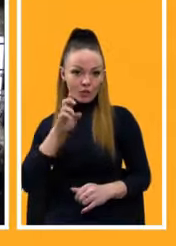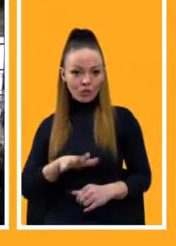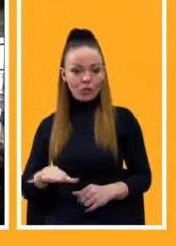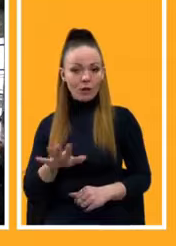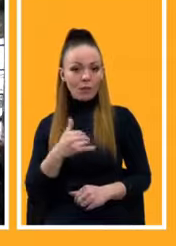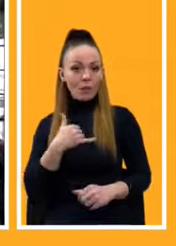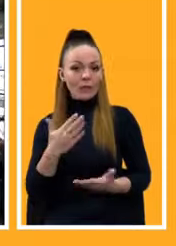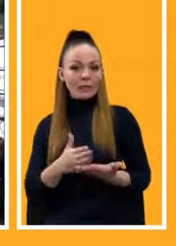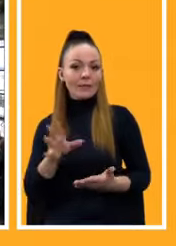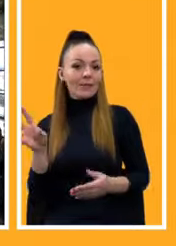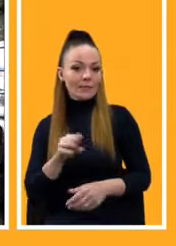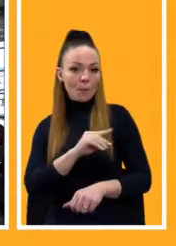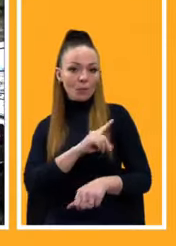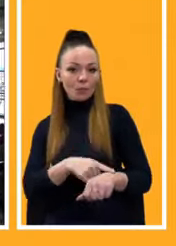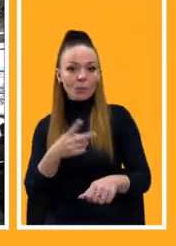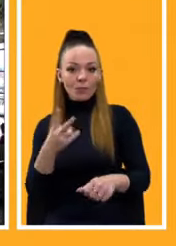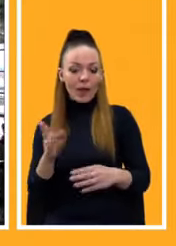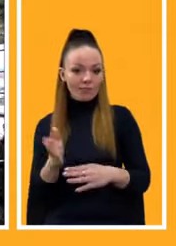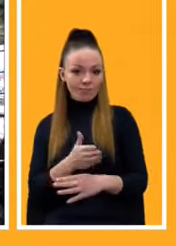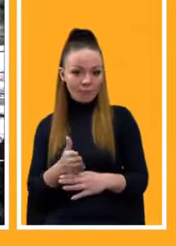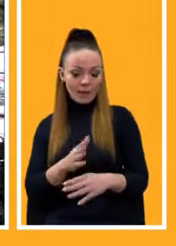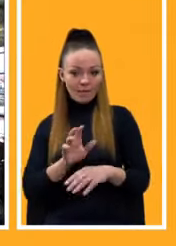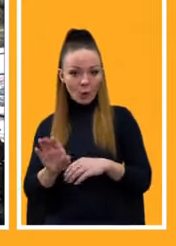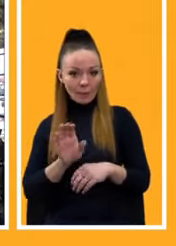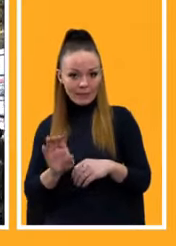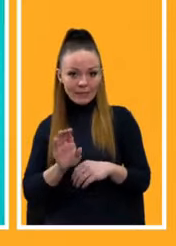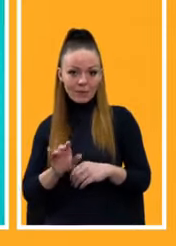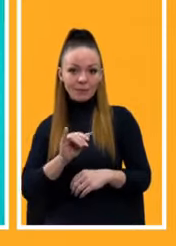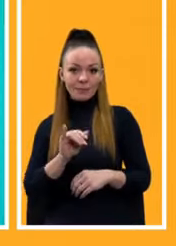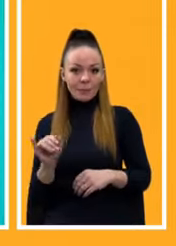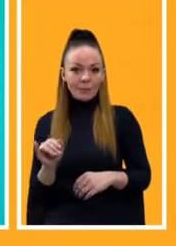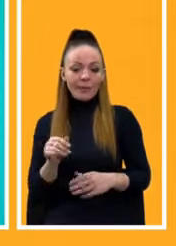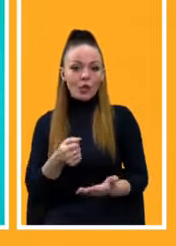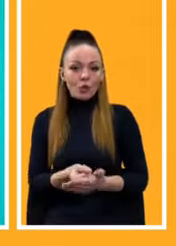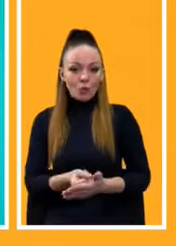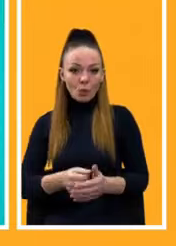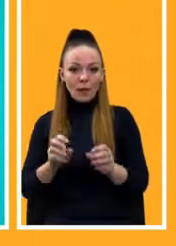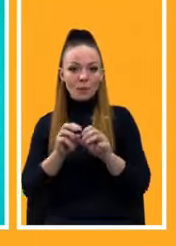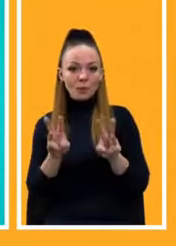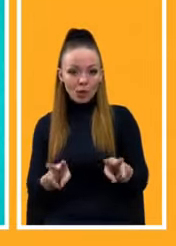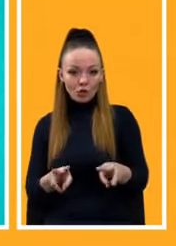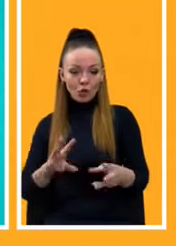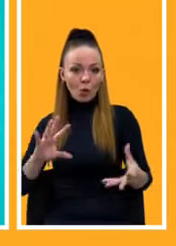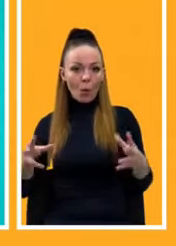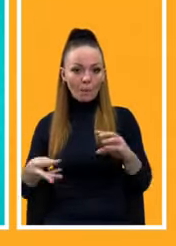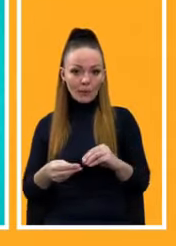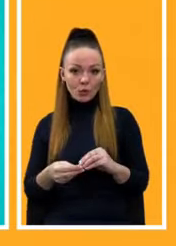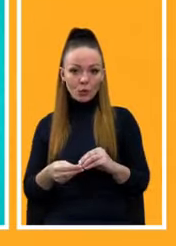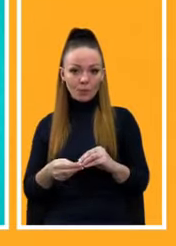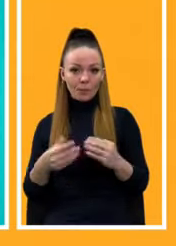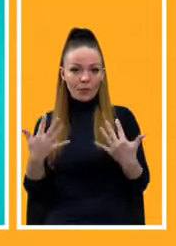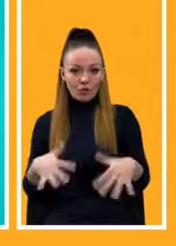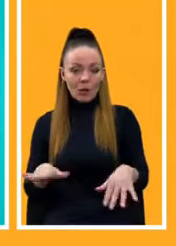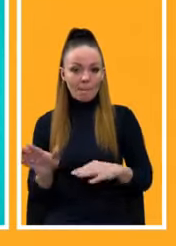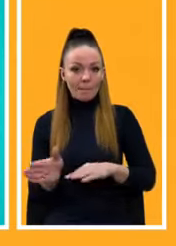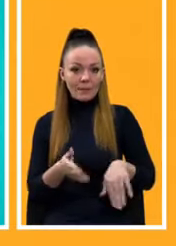потужності для серійного виробництва і вплоть до забезпечення комплексної вже після